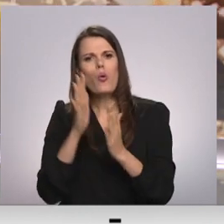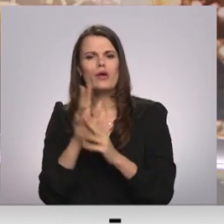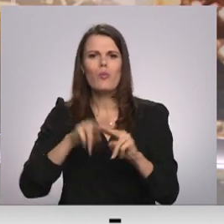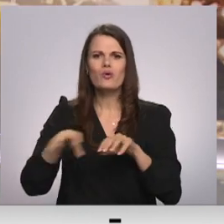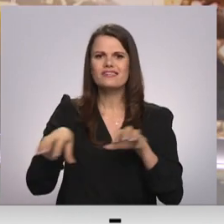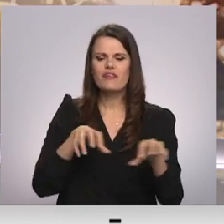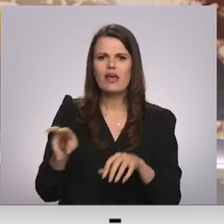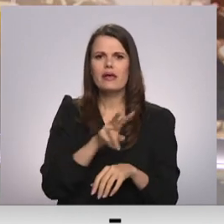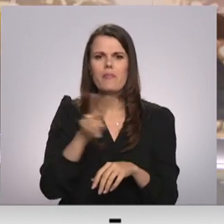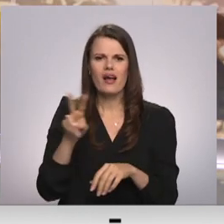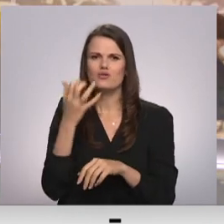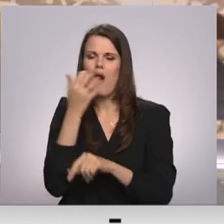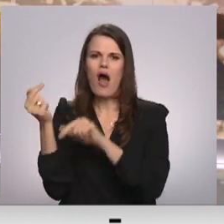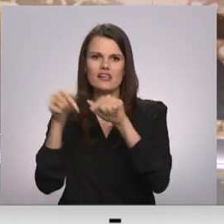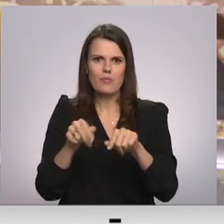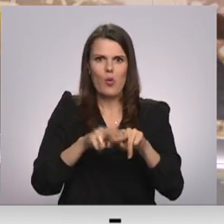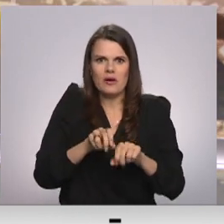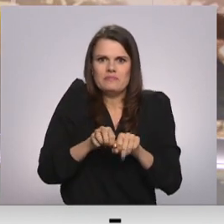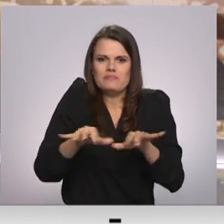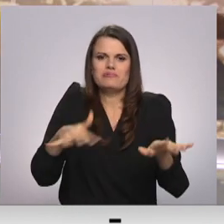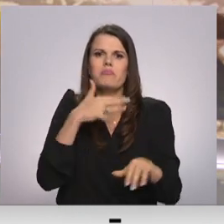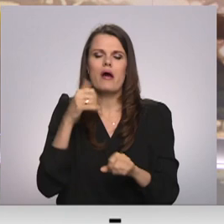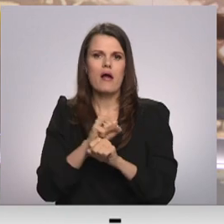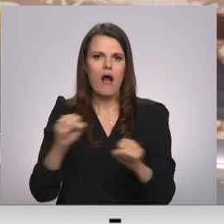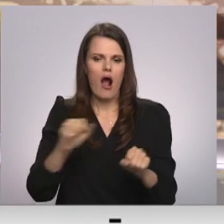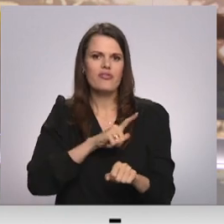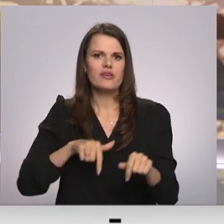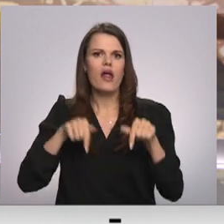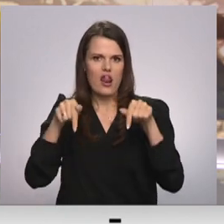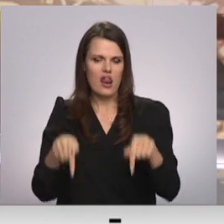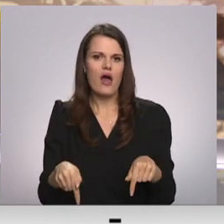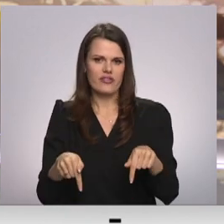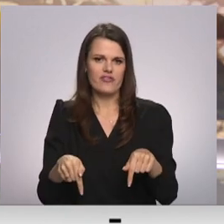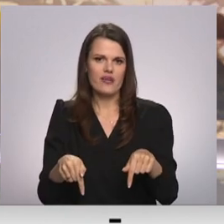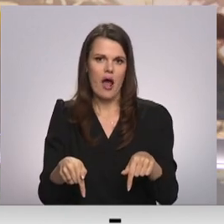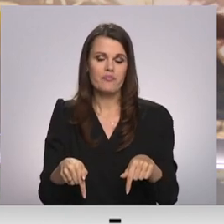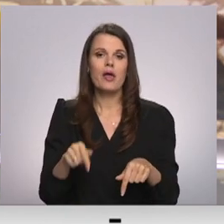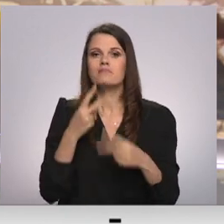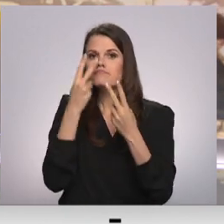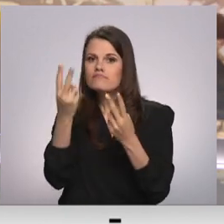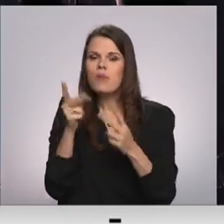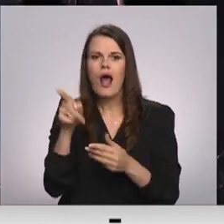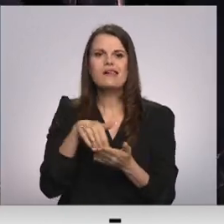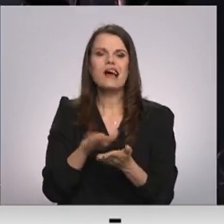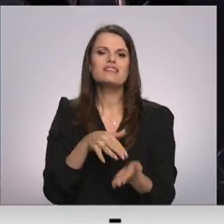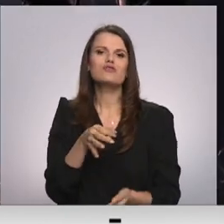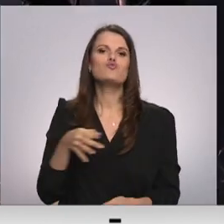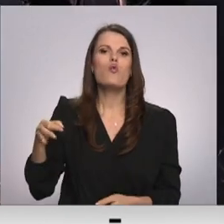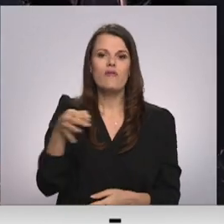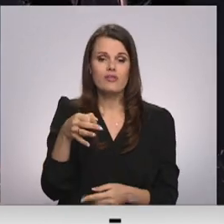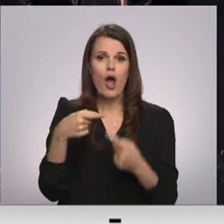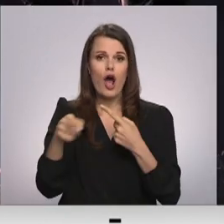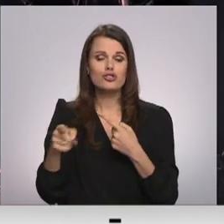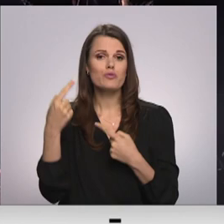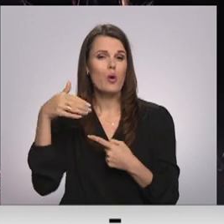kā izziņa stāku tīklu. Vienas no tās pieturpunktiem atrodas pie jaundomas muižas Krāslavas novadā. Atšķirībā no